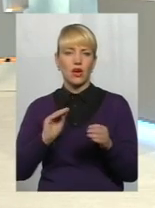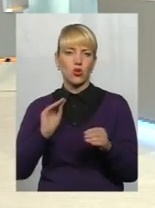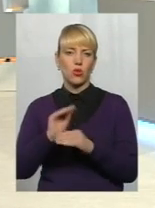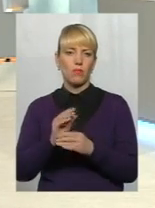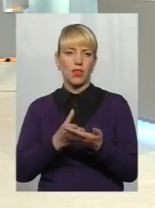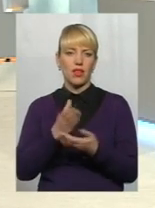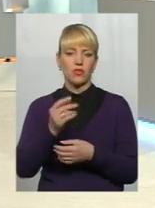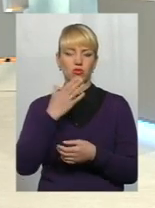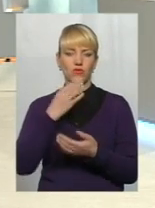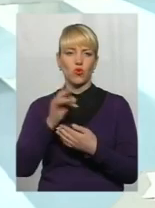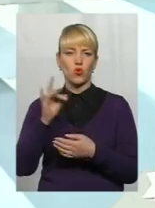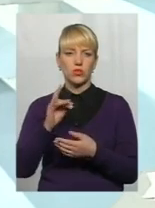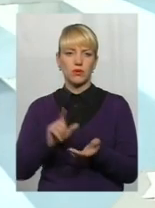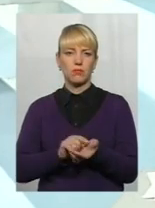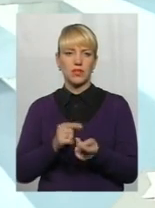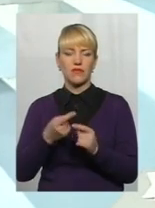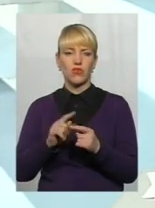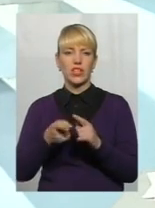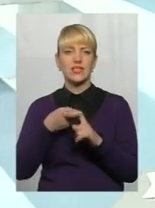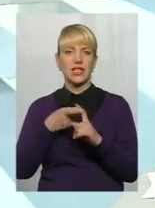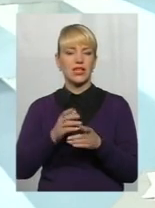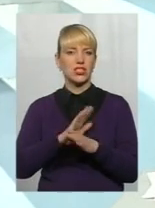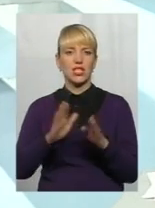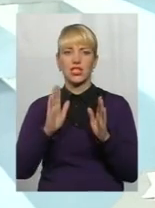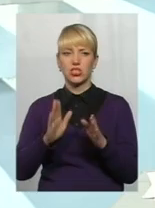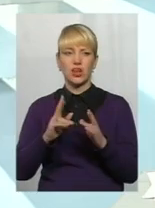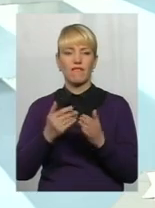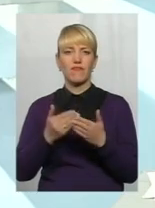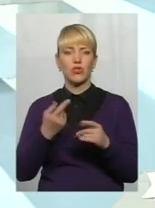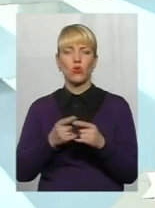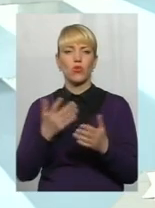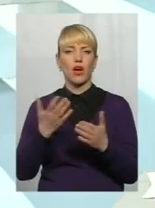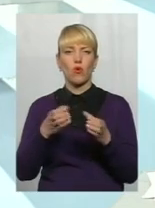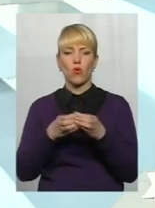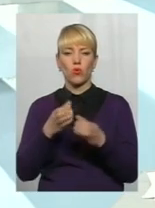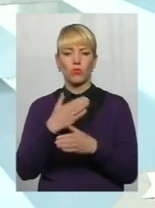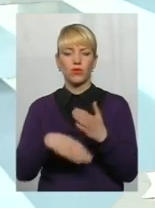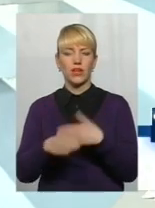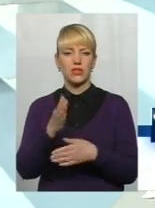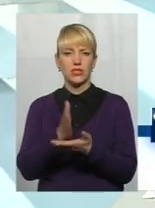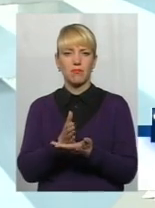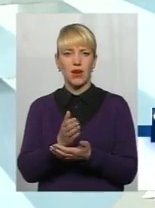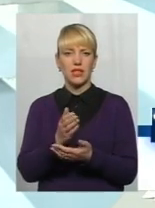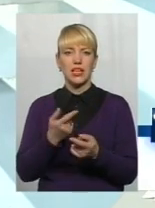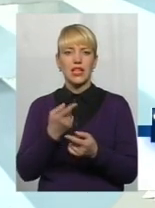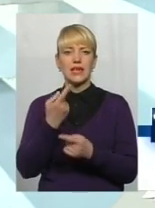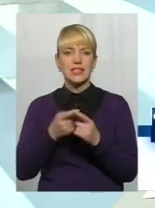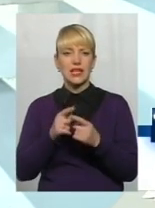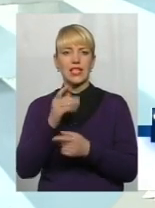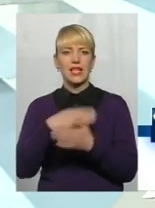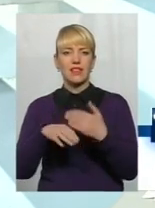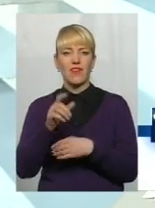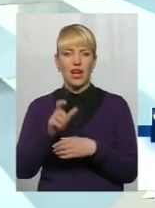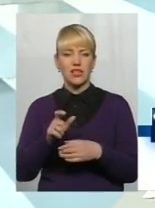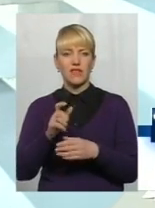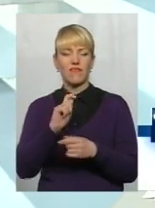пенсії. І вона в нас залежить не лише від того, яку групу інвалідності має інвалід війни, а чи